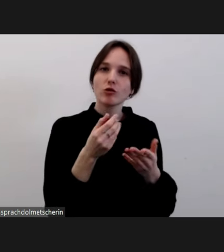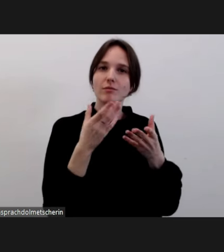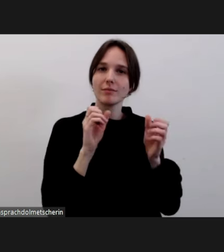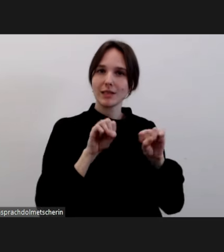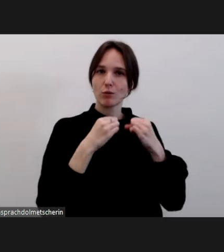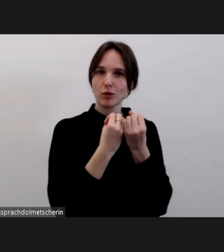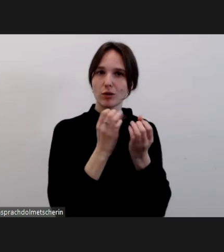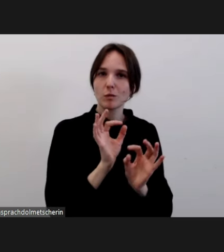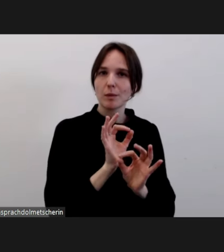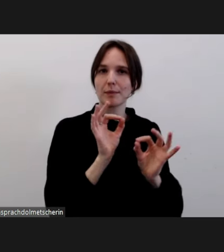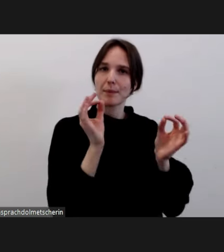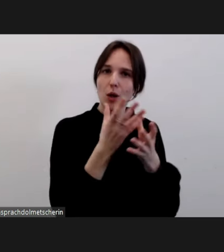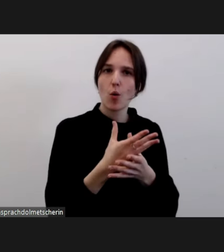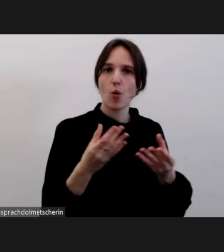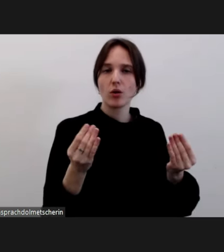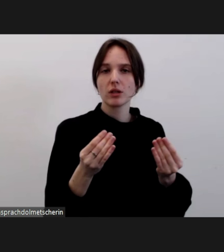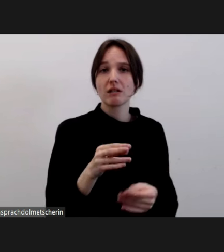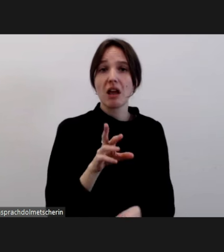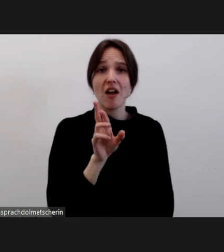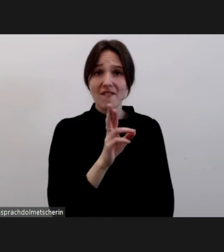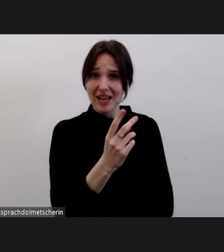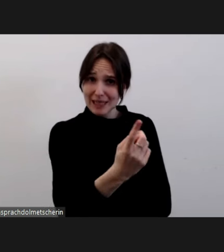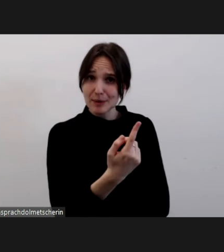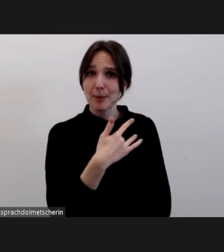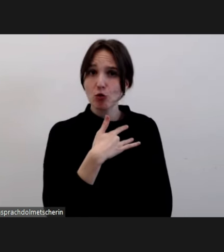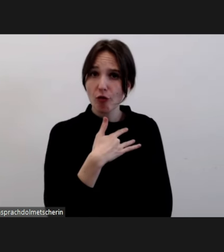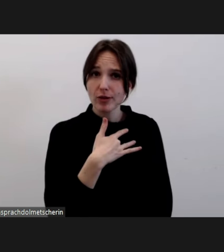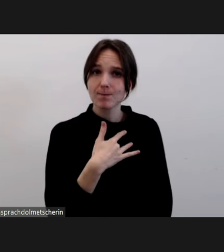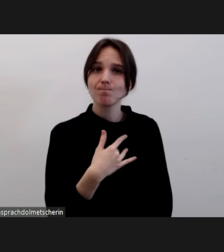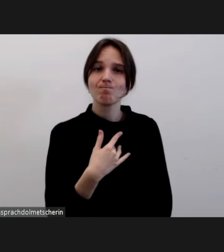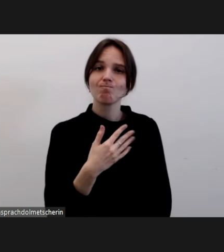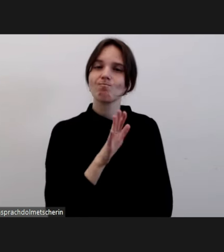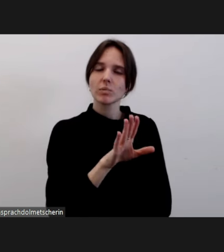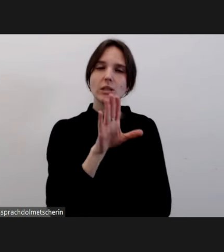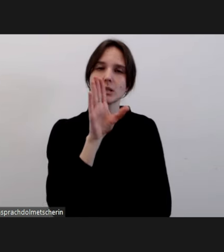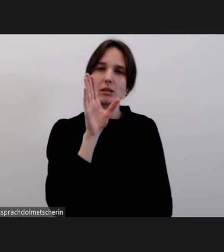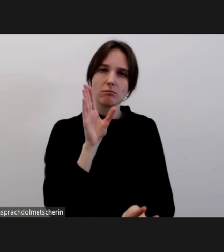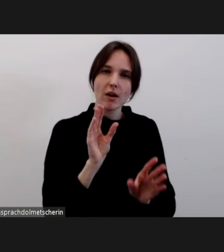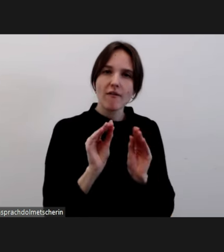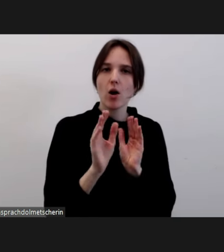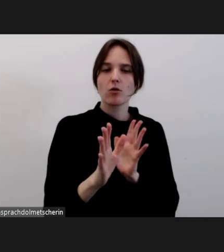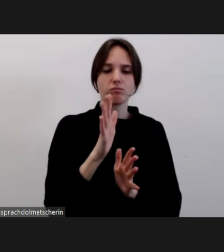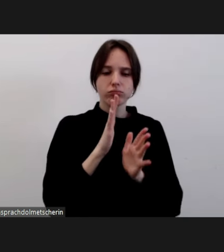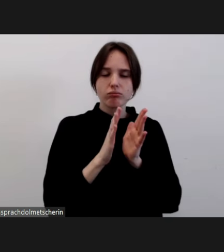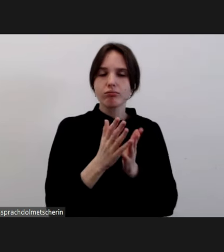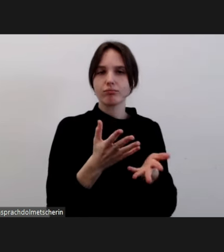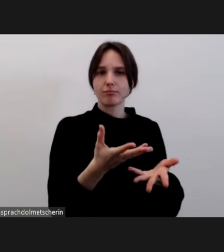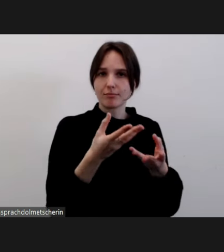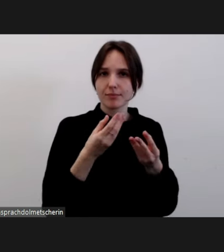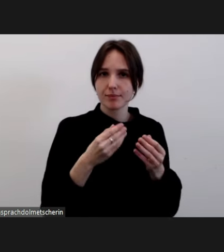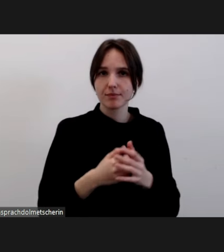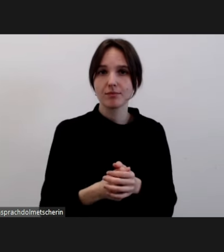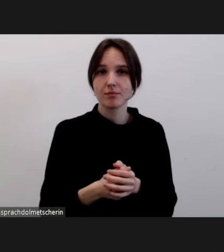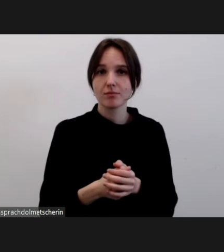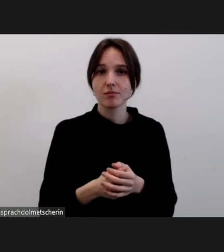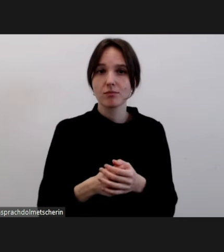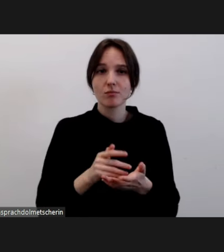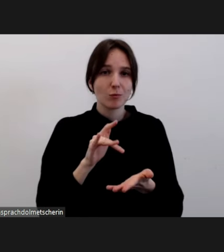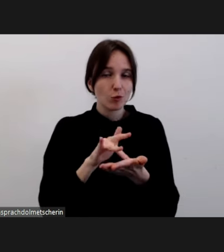in den Blick genommen, die von antifeministischen Angriffen betroffen sind und nicht zuletzt, um Antifeminismus in seiner